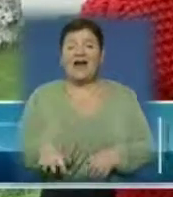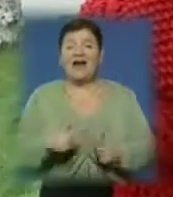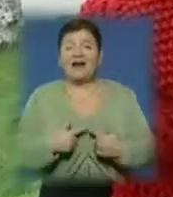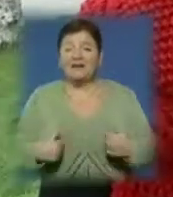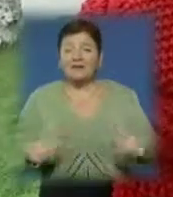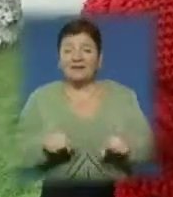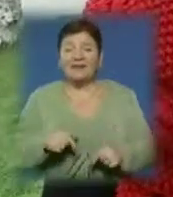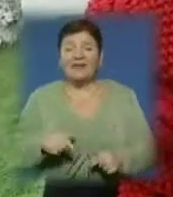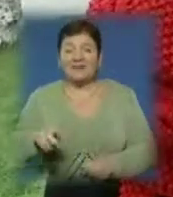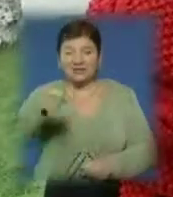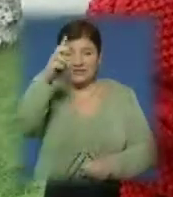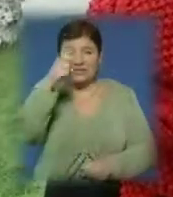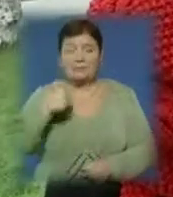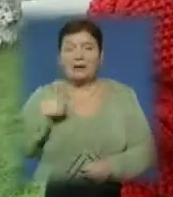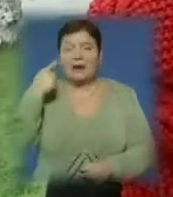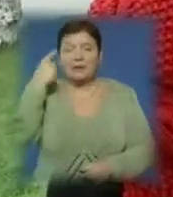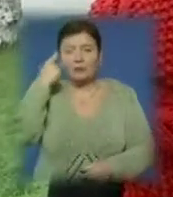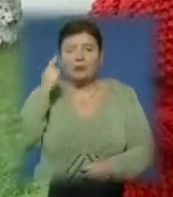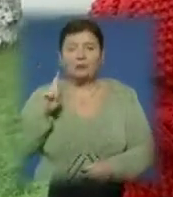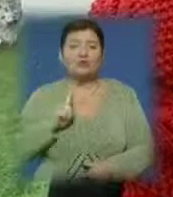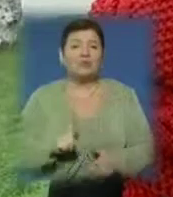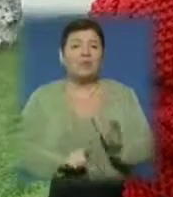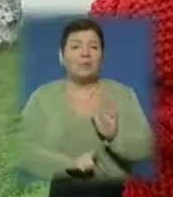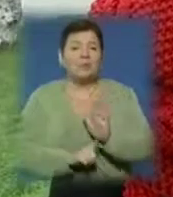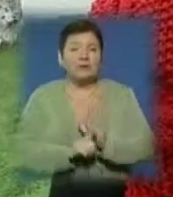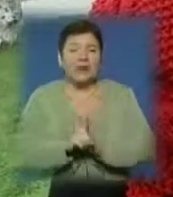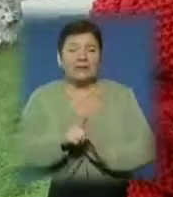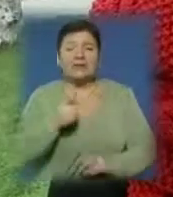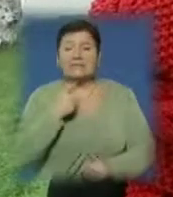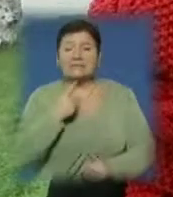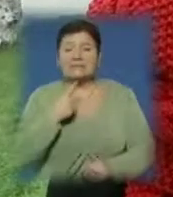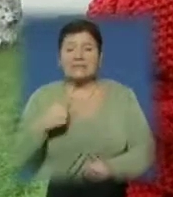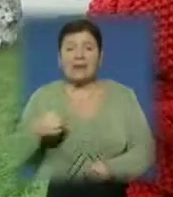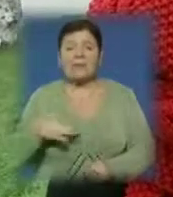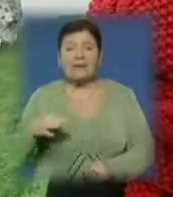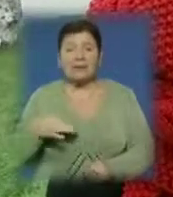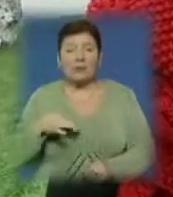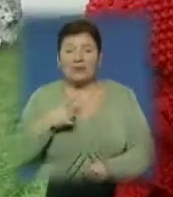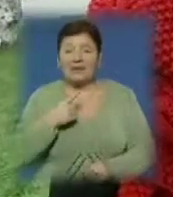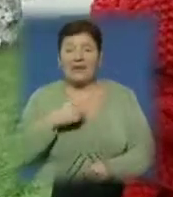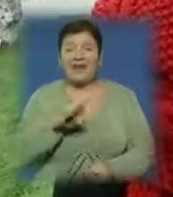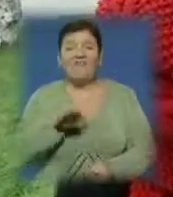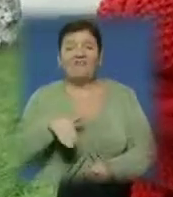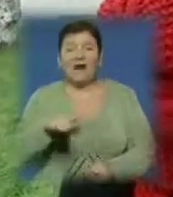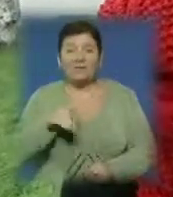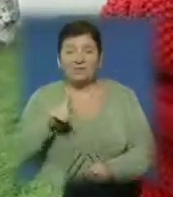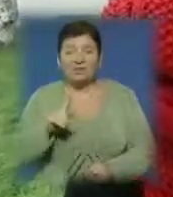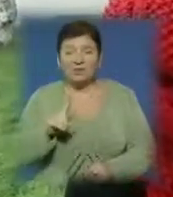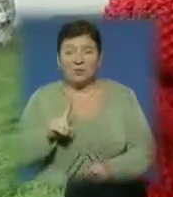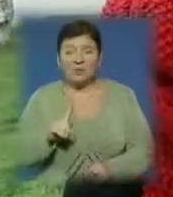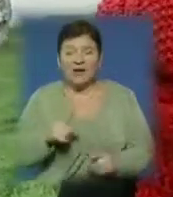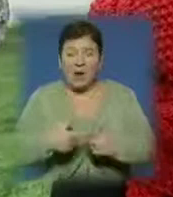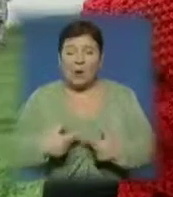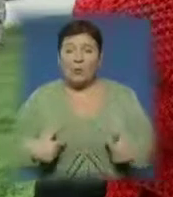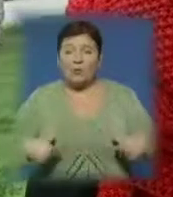і держави. Я думаю, що варто почати не з білої фарби, а почати з того, щоб позачиняти ці люки